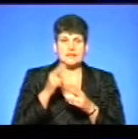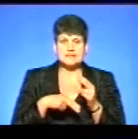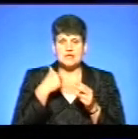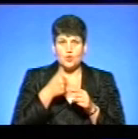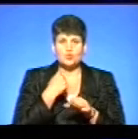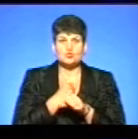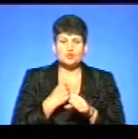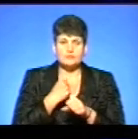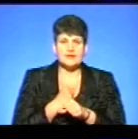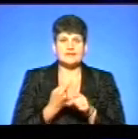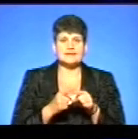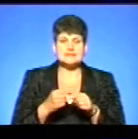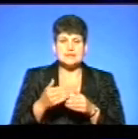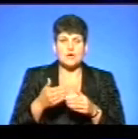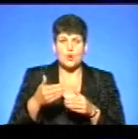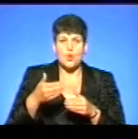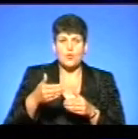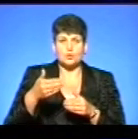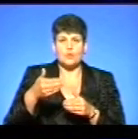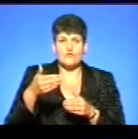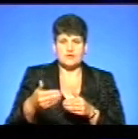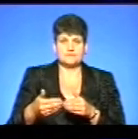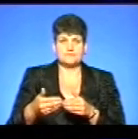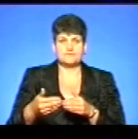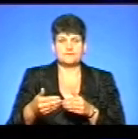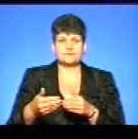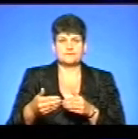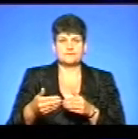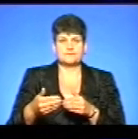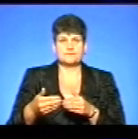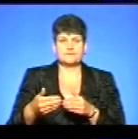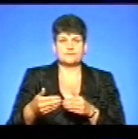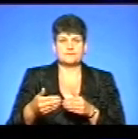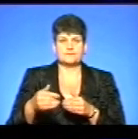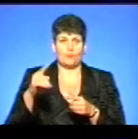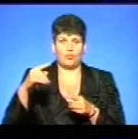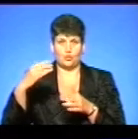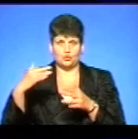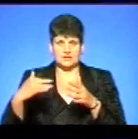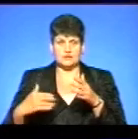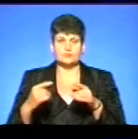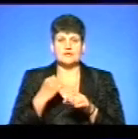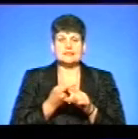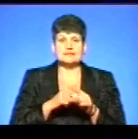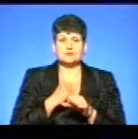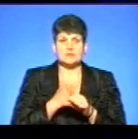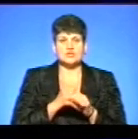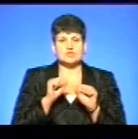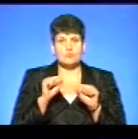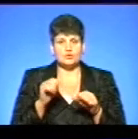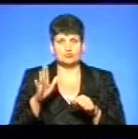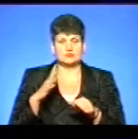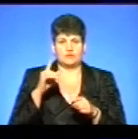-таки зробили ці кроки, покрокові пункти, щоб цю роботу зробити. І чи можемо бути